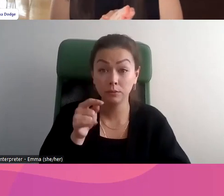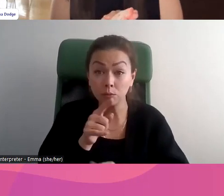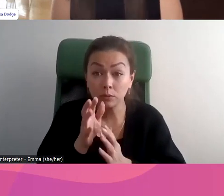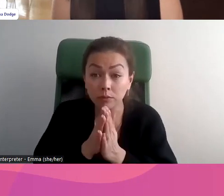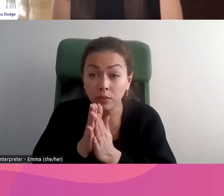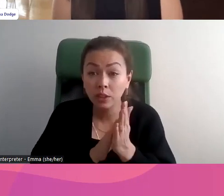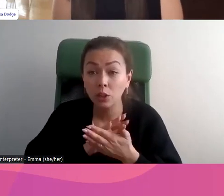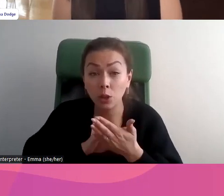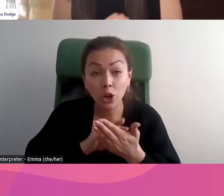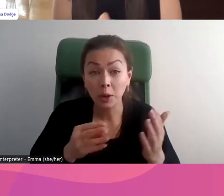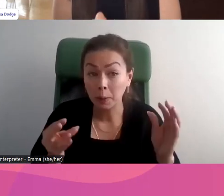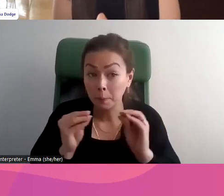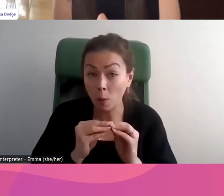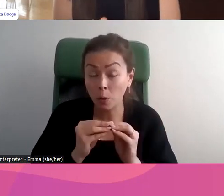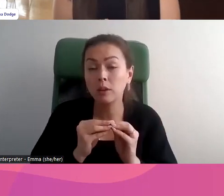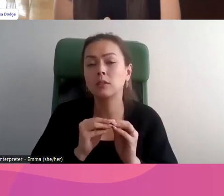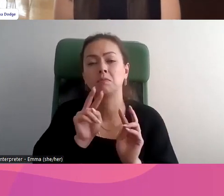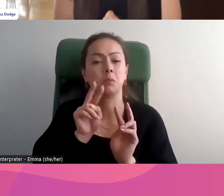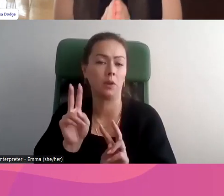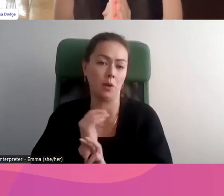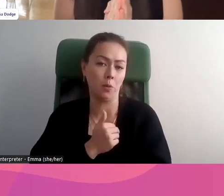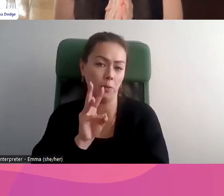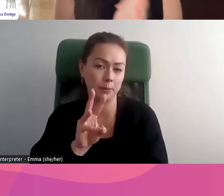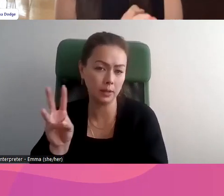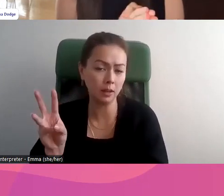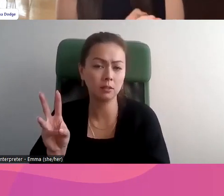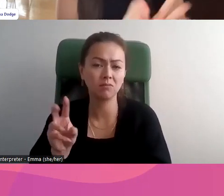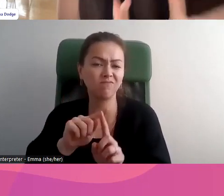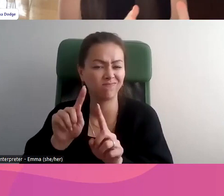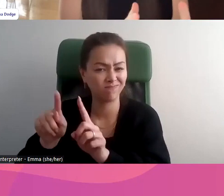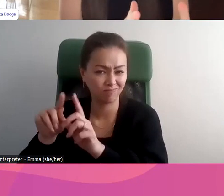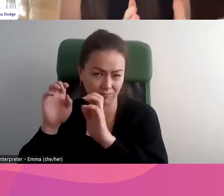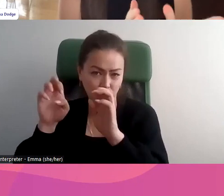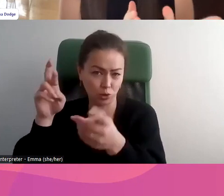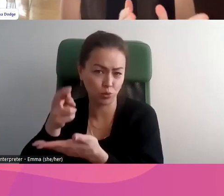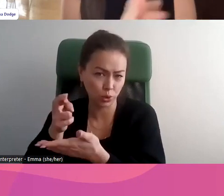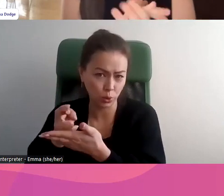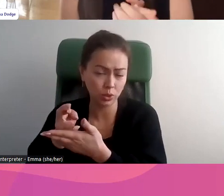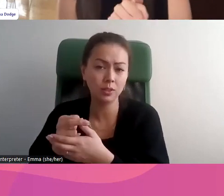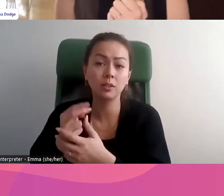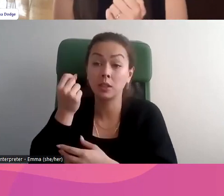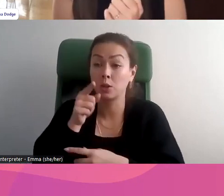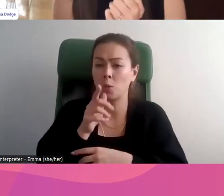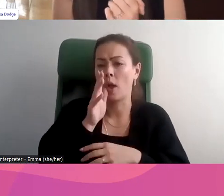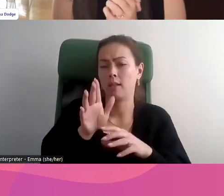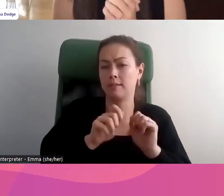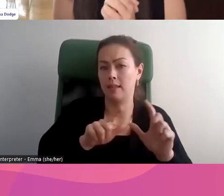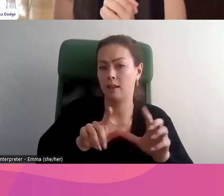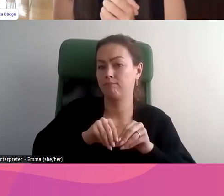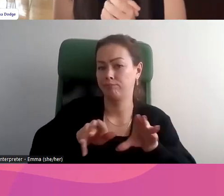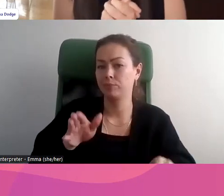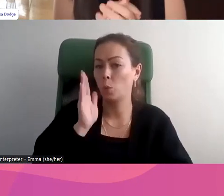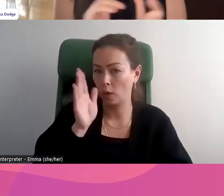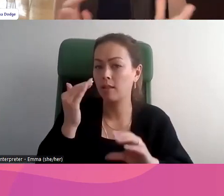Alors, si vous voulez en savoir plus, vous pouvez consulter notre site Web où vous trouverez des ressources éducatives. Vous recevrez